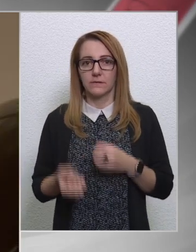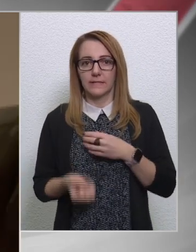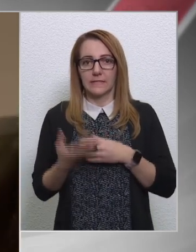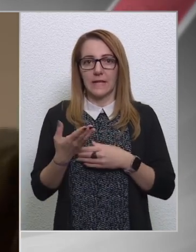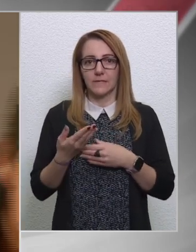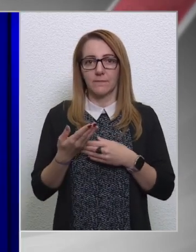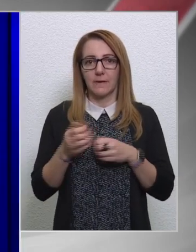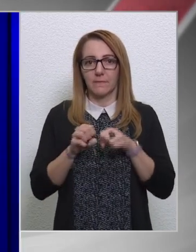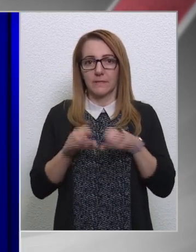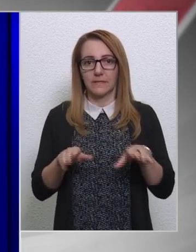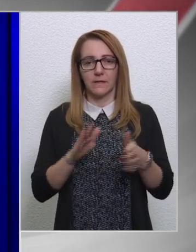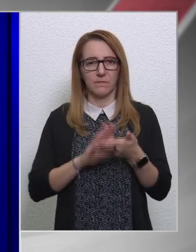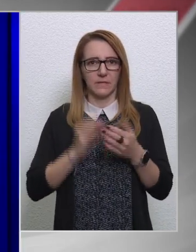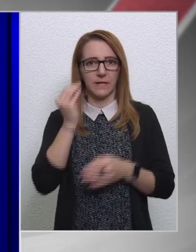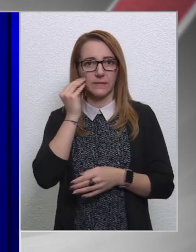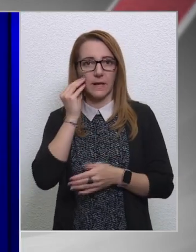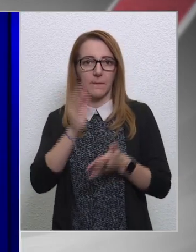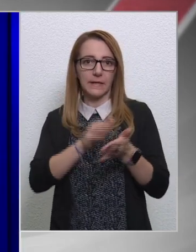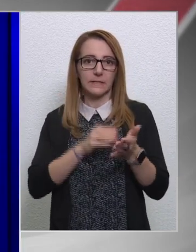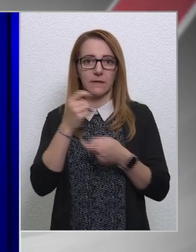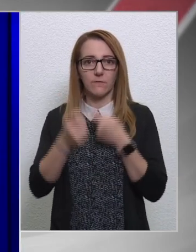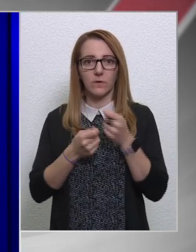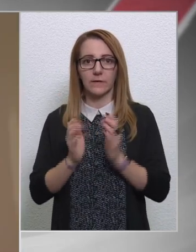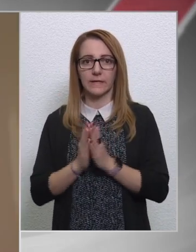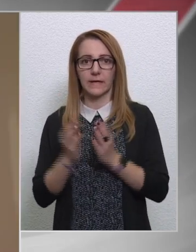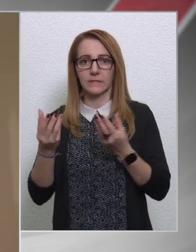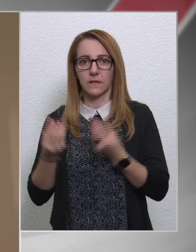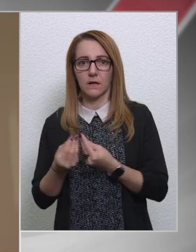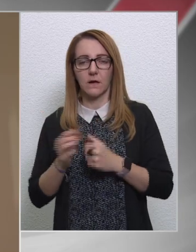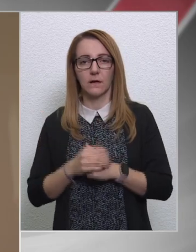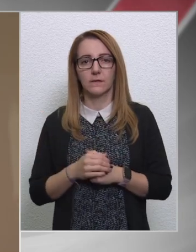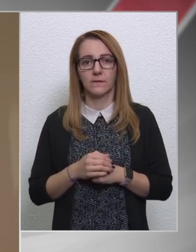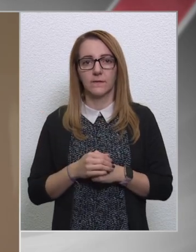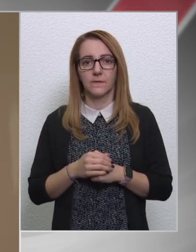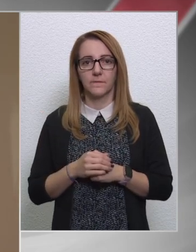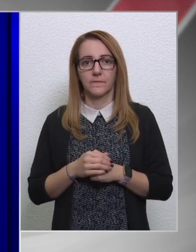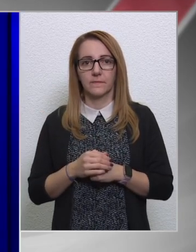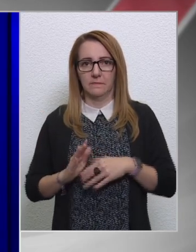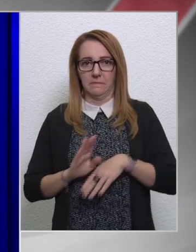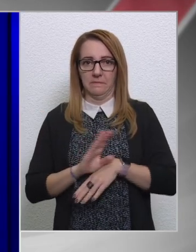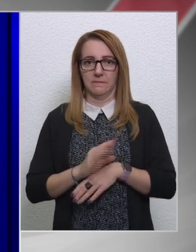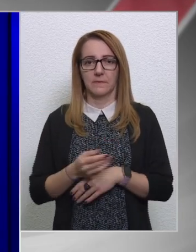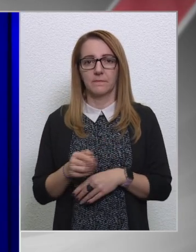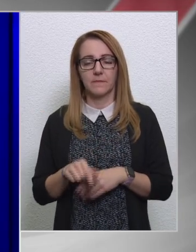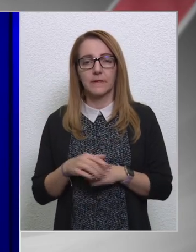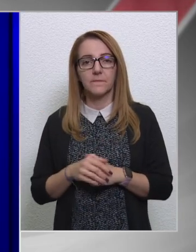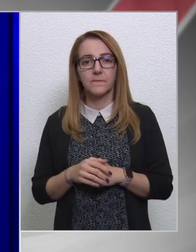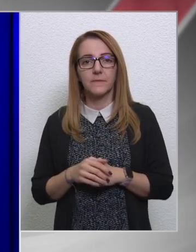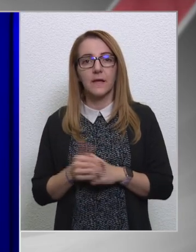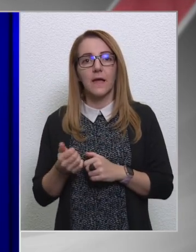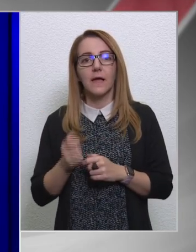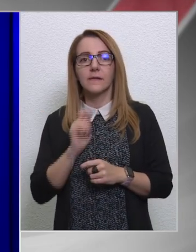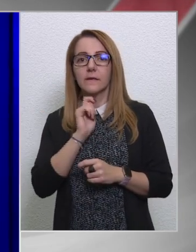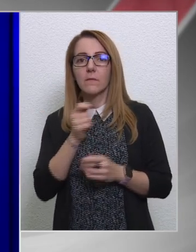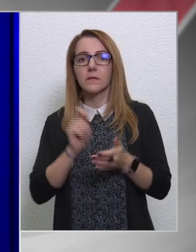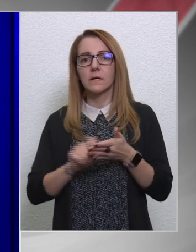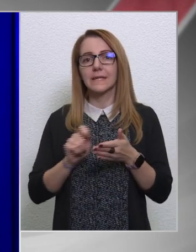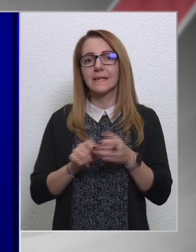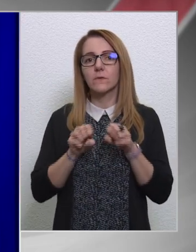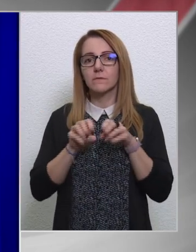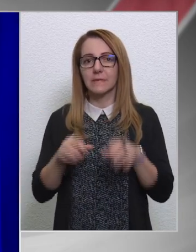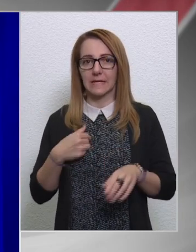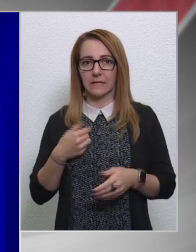médiába? Milyen értelemben kezdtem el foglalkozni az egyházakkal? Tárgyalt az egyházak, ezt olvastunk az egyik magyar írott médiában.